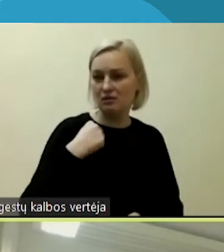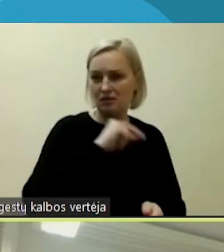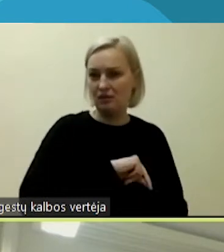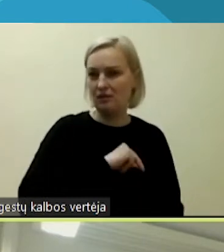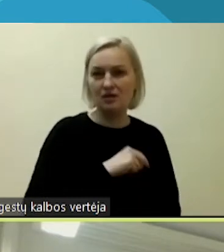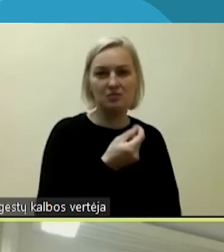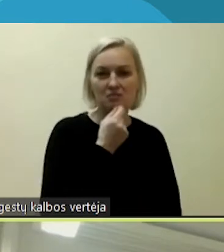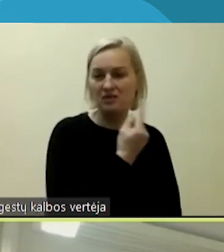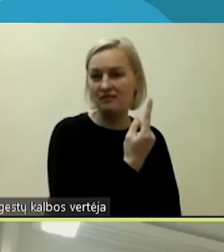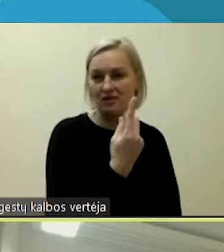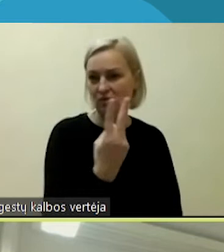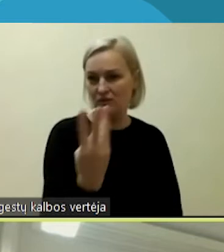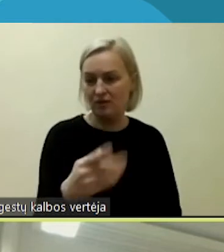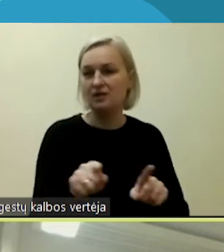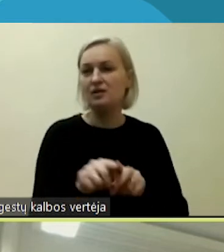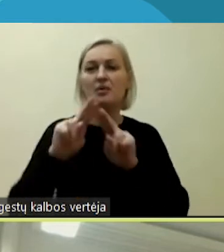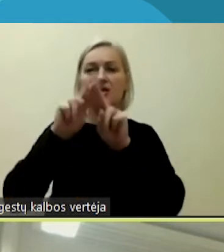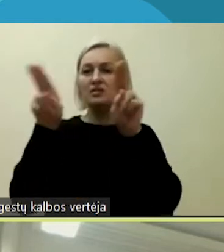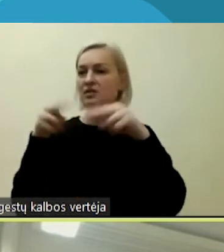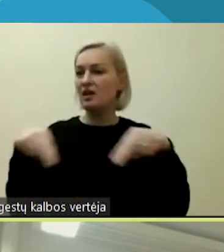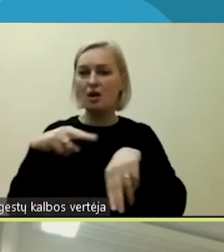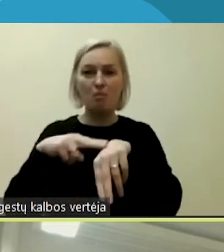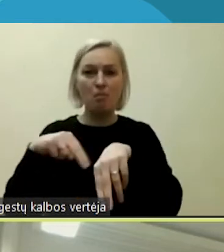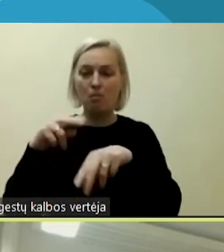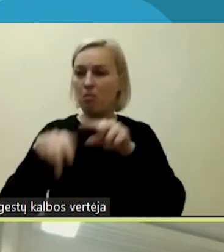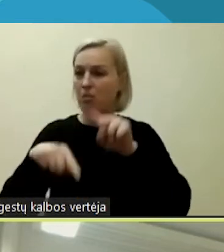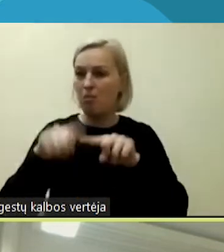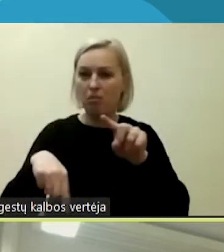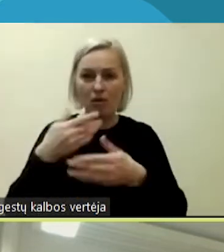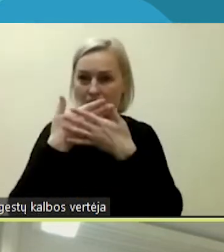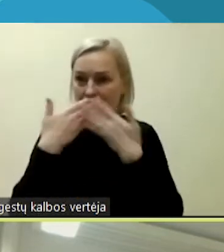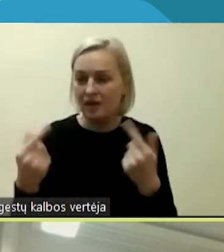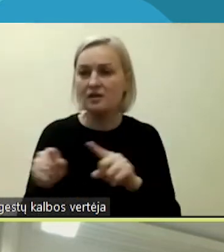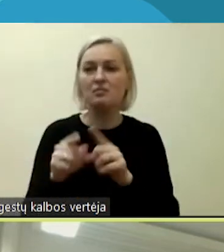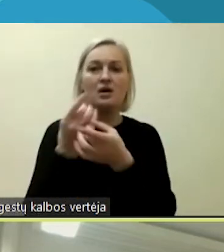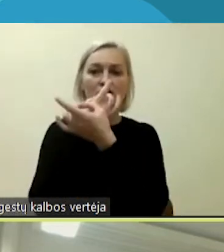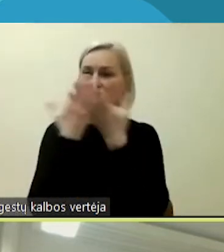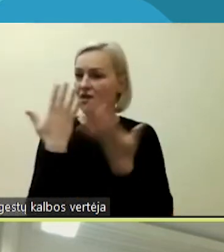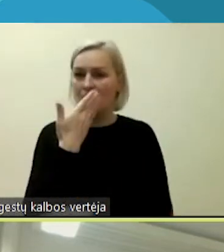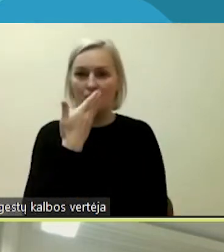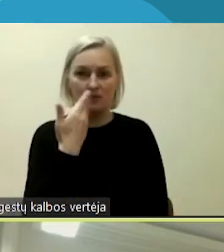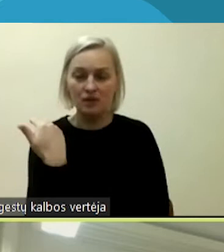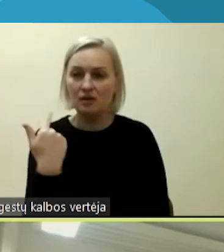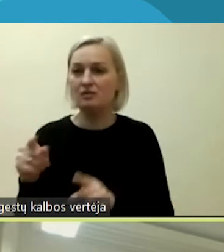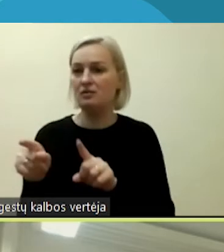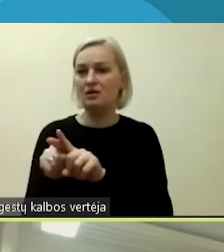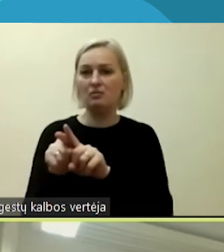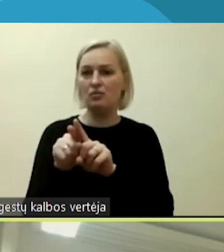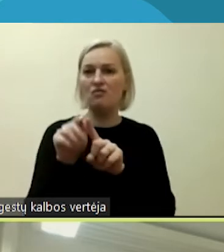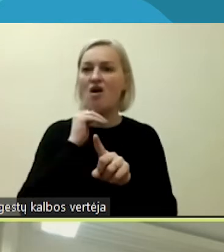klausimui, nebebuvo nacionalinės politikos švytimo ar apibriešties.